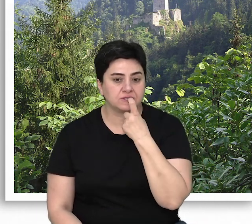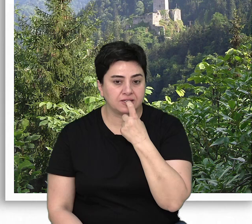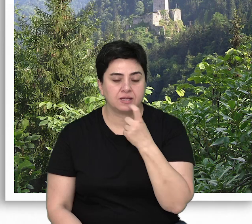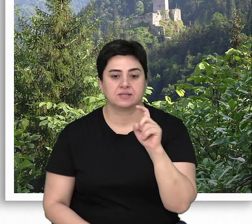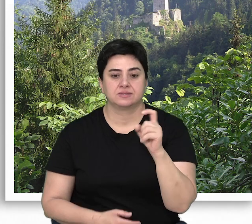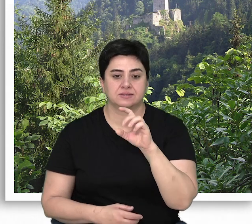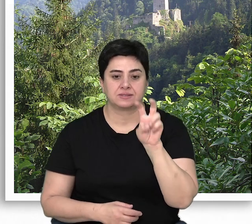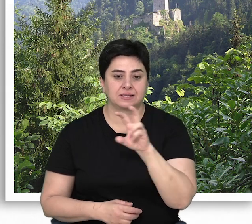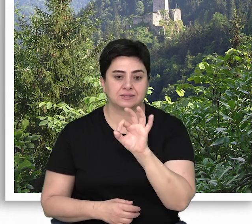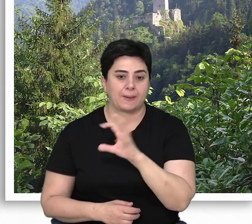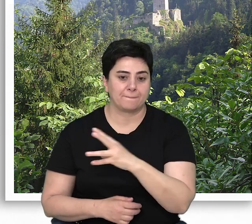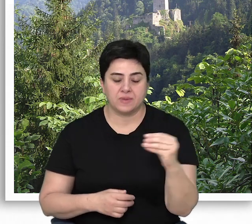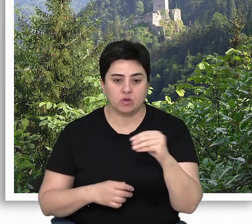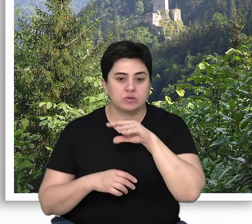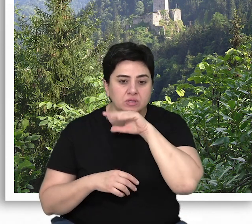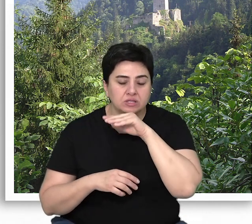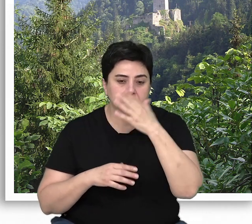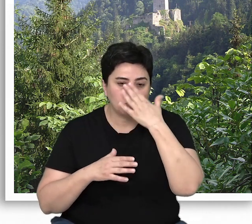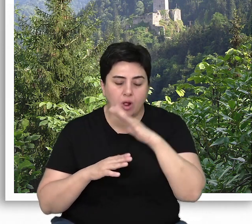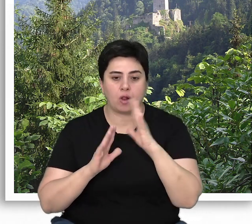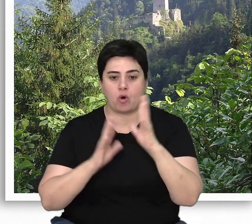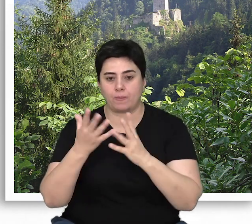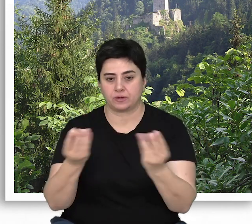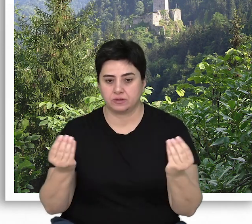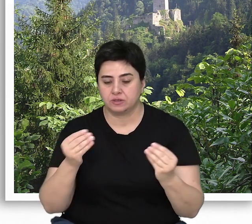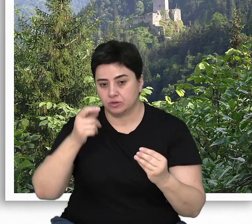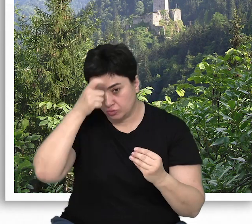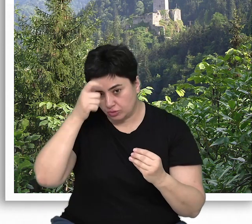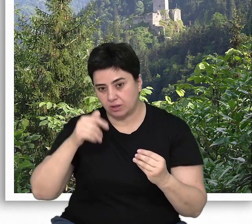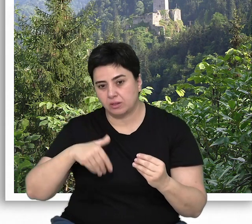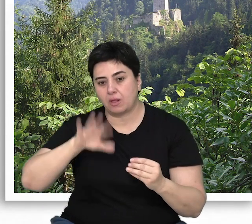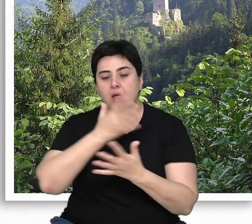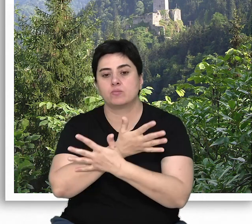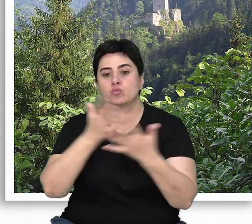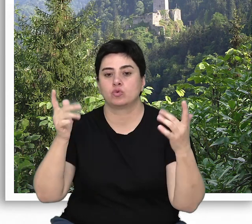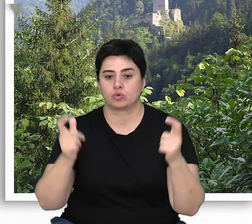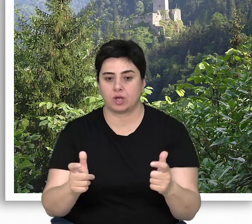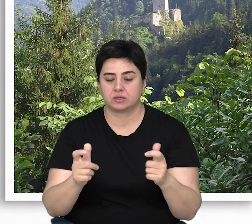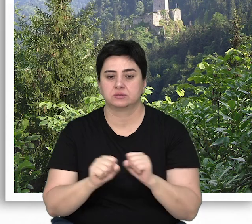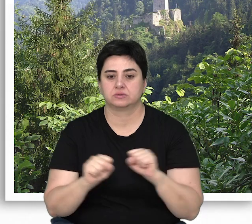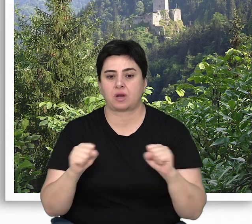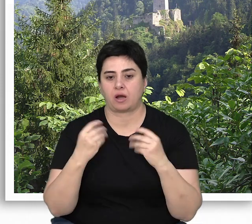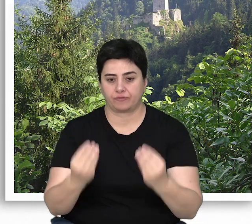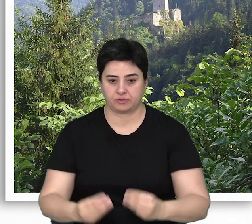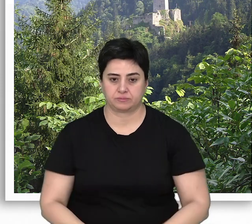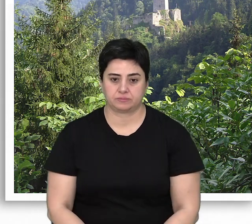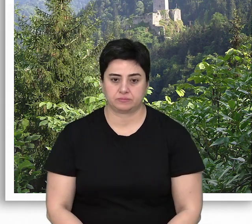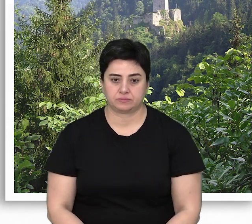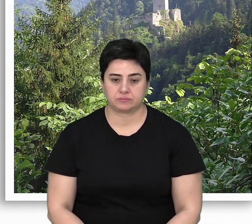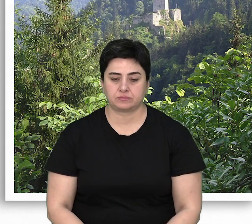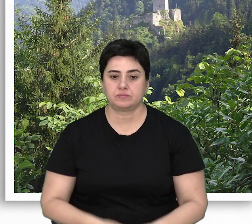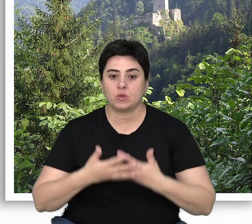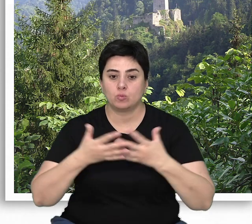yılda 80 milyon hektar doğal yaşlı orman, yani Türkiye'den daha büyük bir alan tahrip edilmiş durumda.